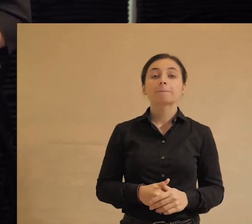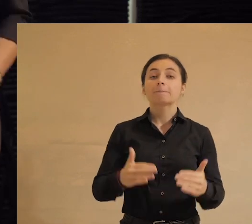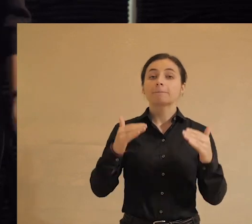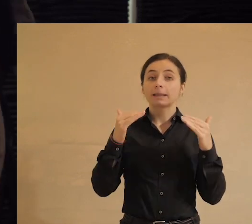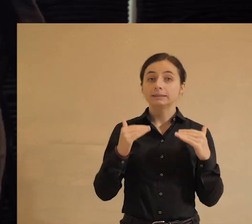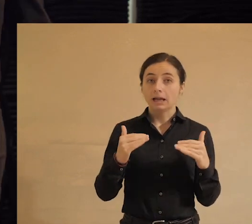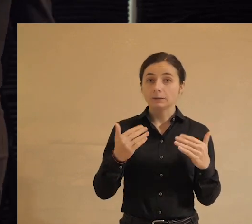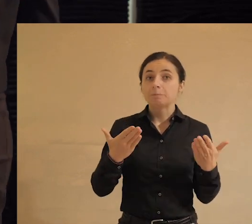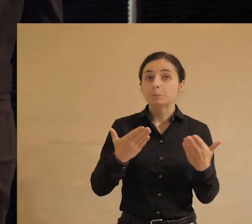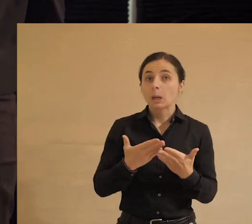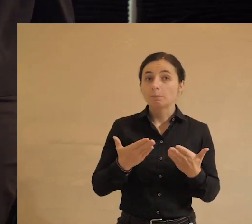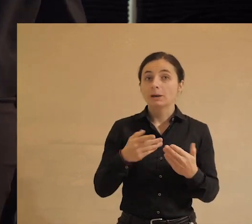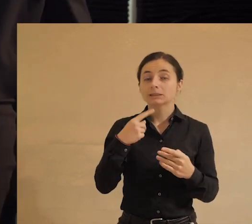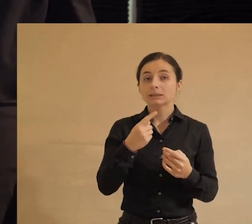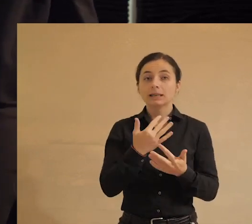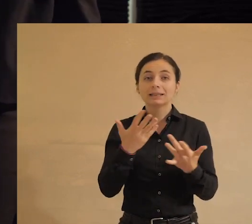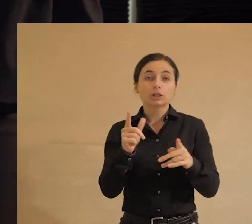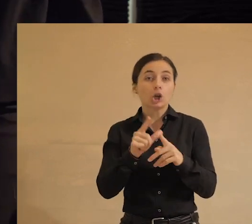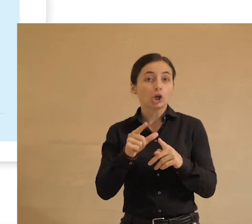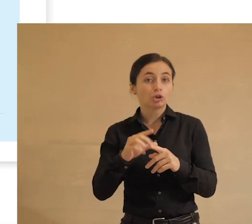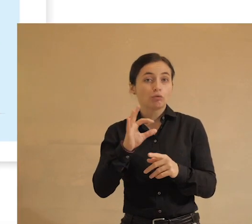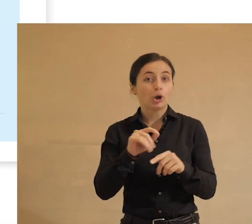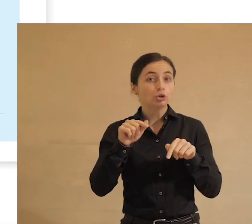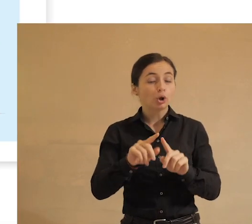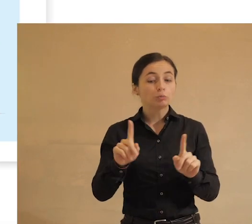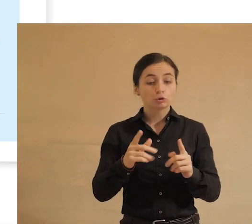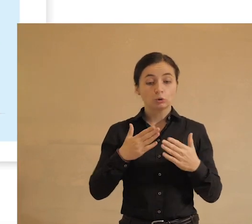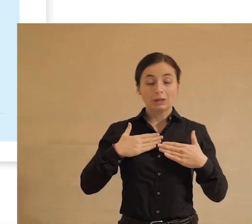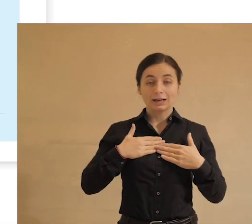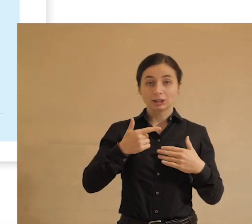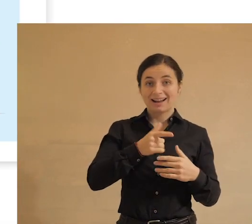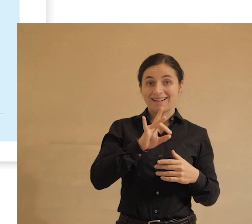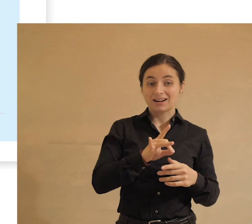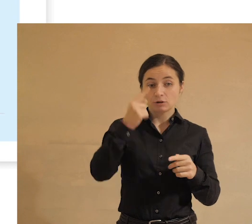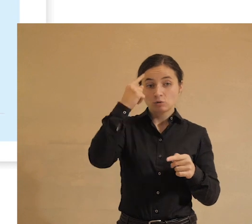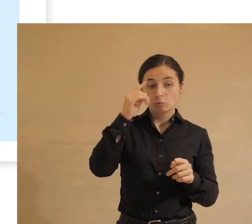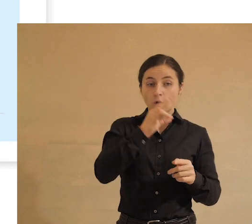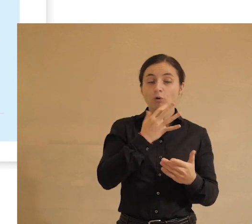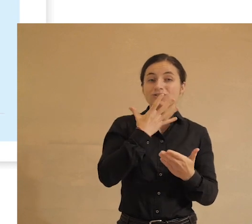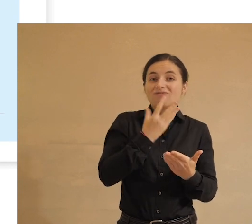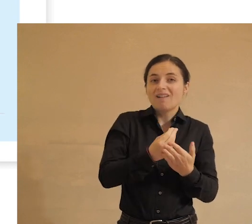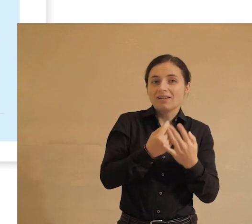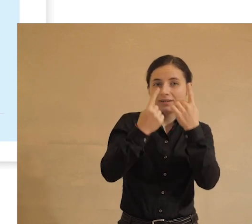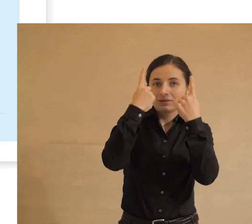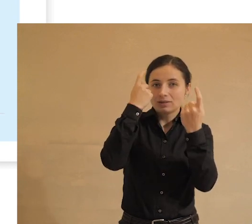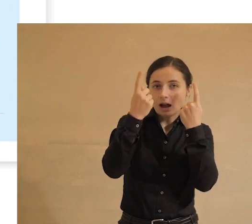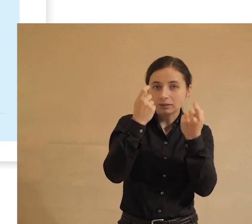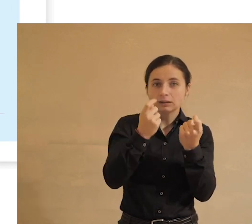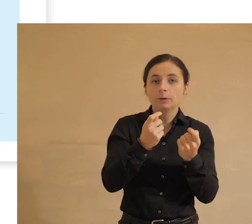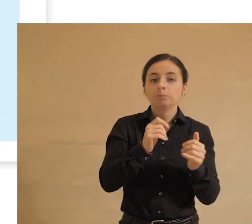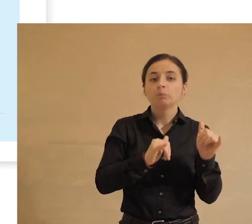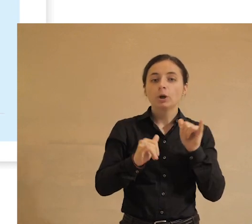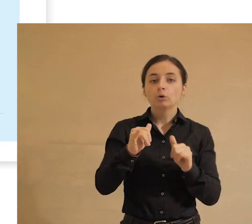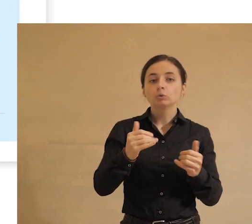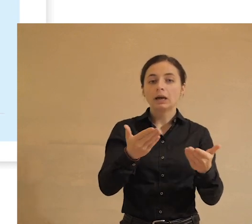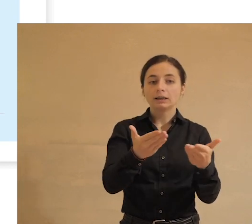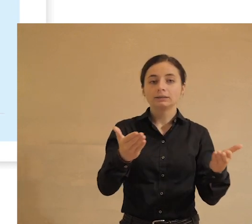Далее. Мы с вами сказали пару слов о том, что наши сограждане думают о своих данных, куда они, собственно говоря,